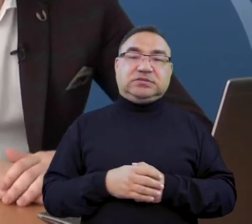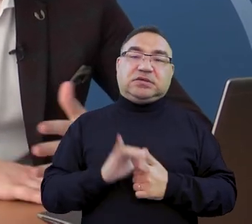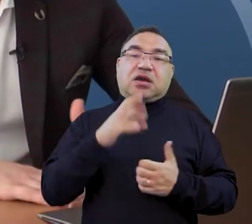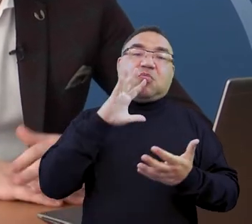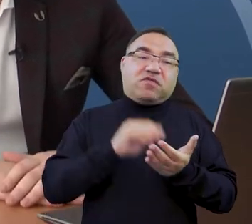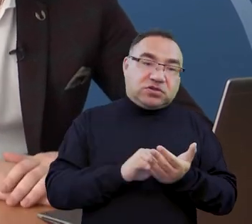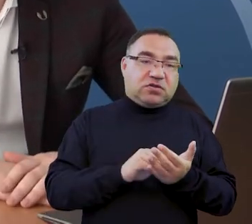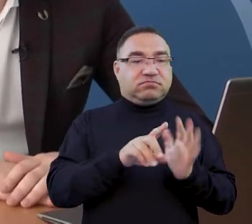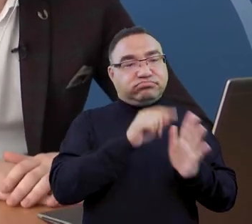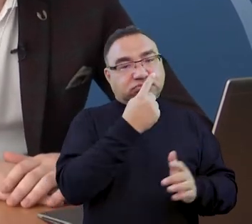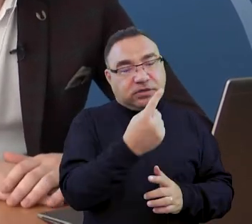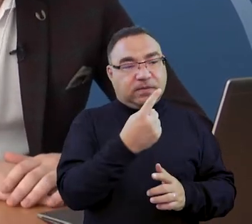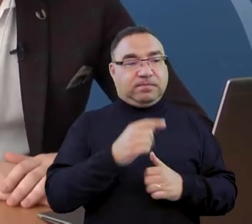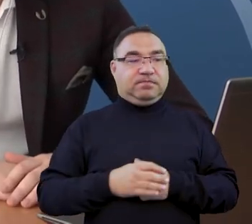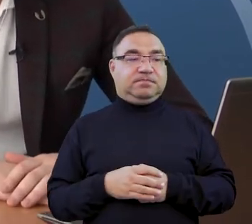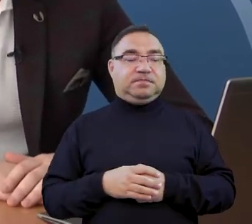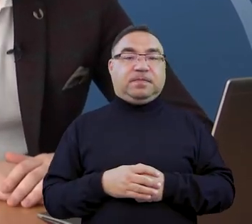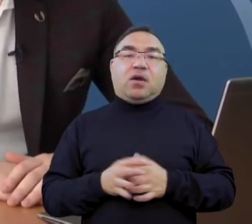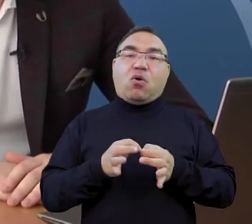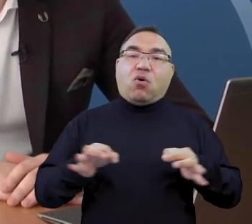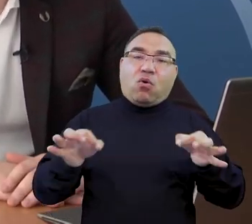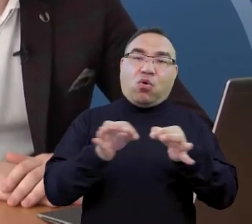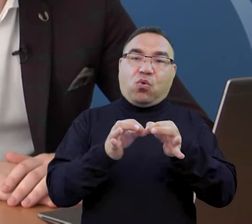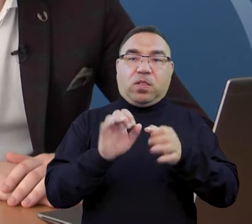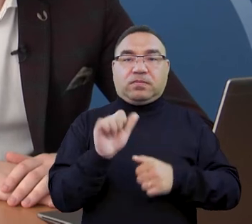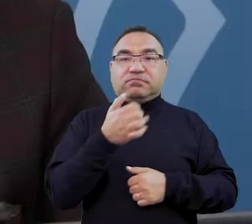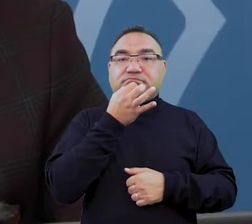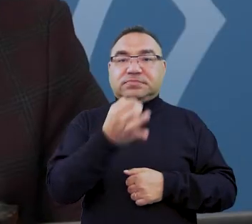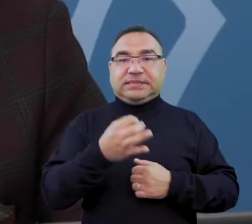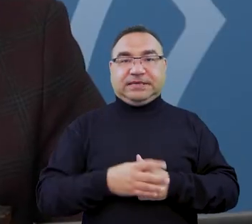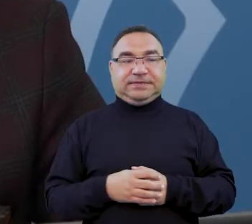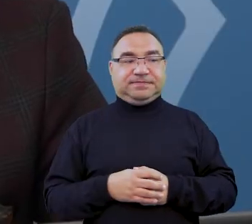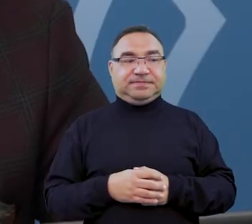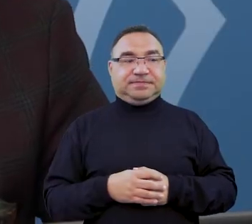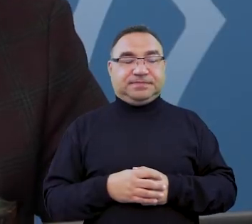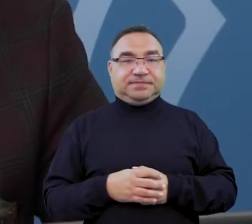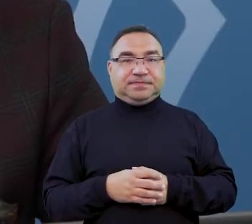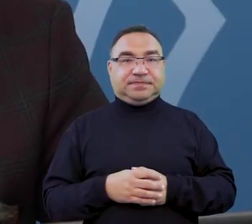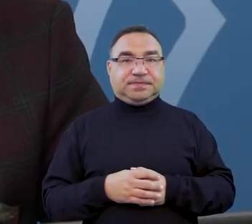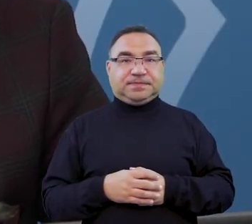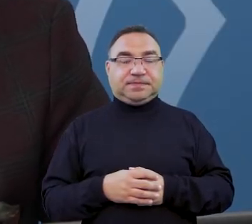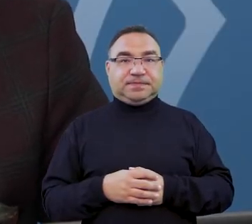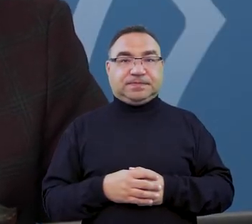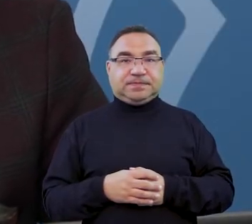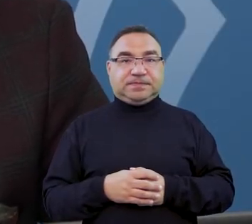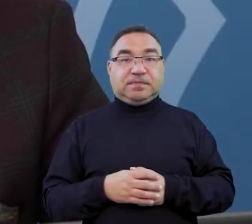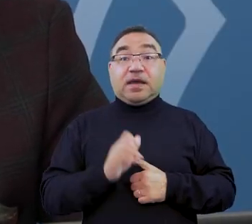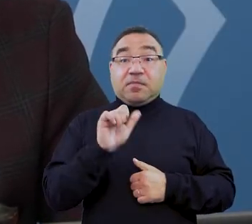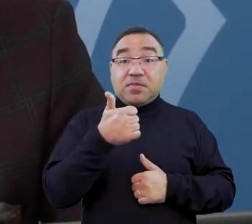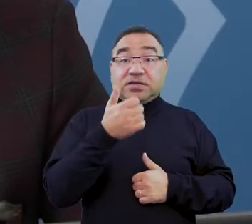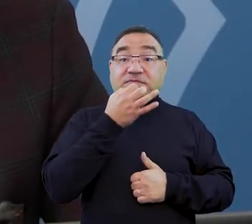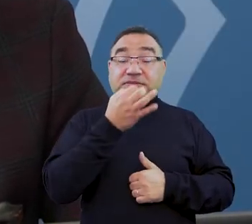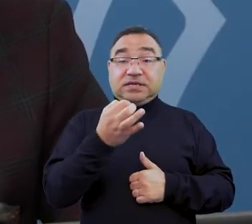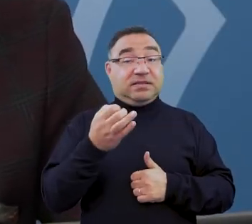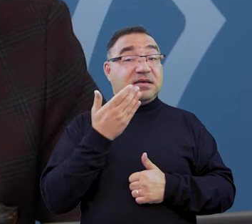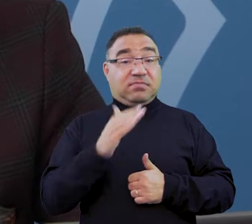się powtarzały, to wybieraliśmy jedno z tych pytań i zacznijmy od takich kwestii ogólnych, które zostały przedstawione przez studentów.